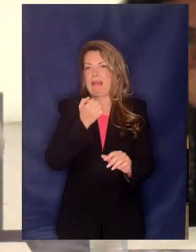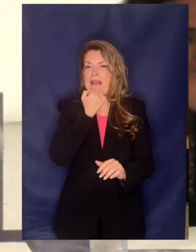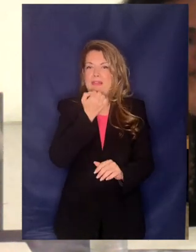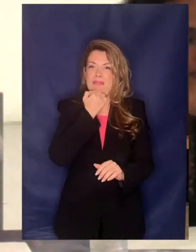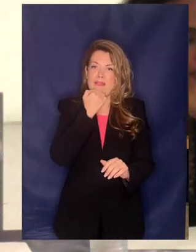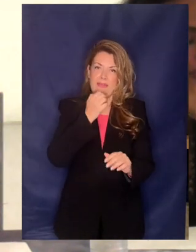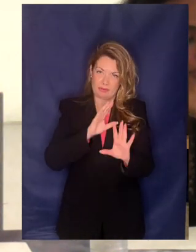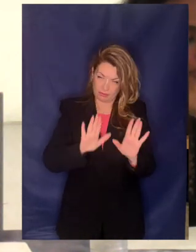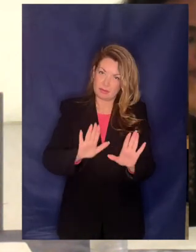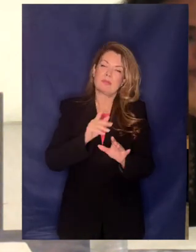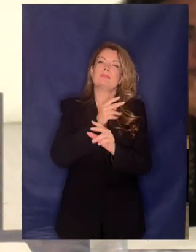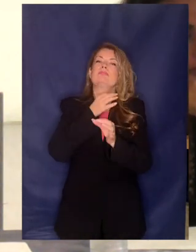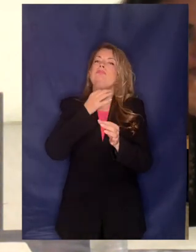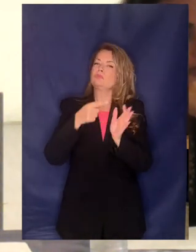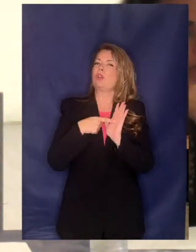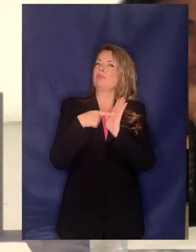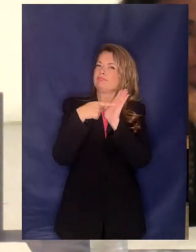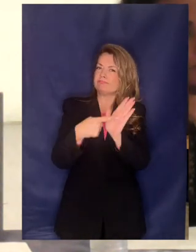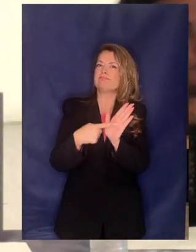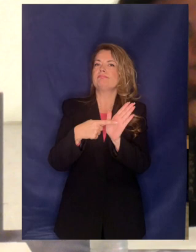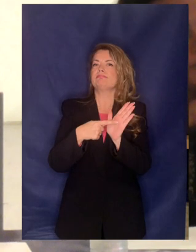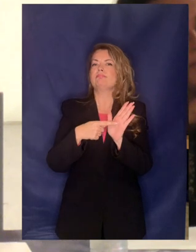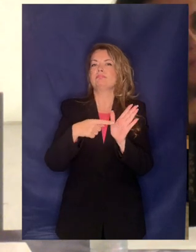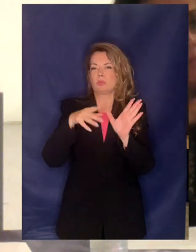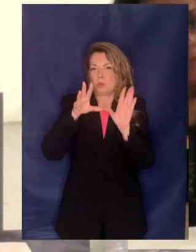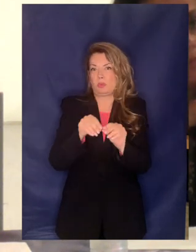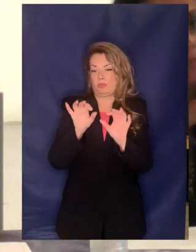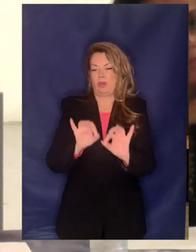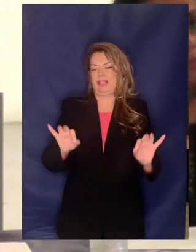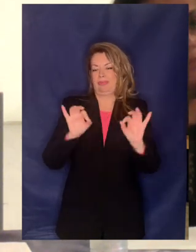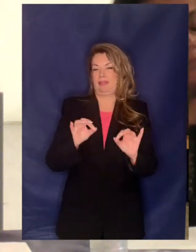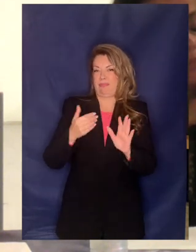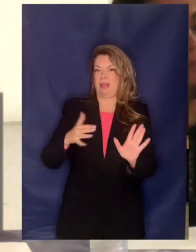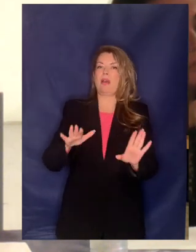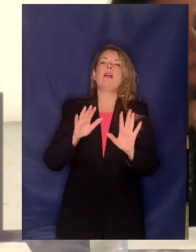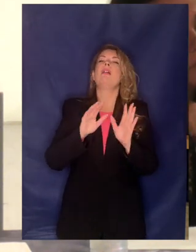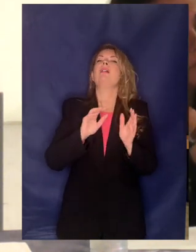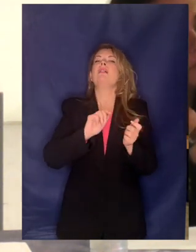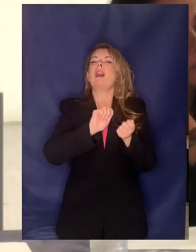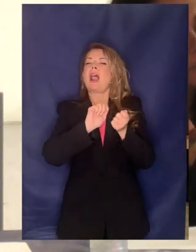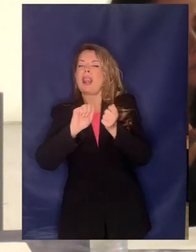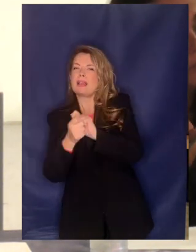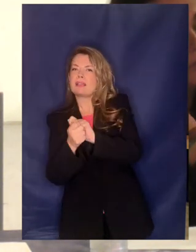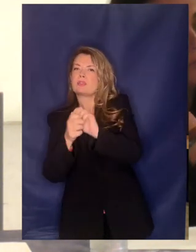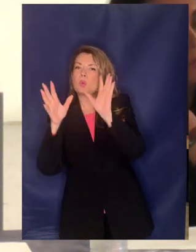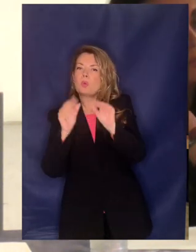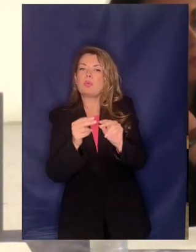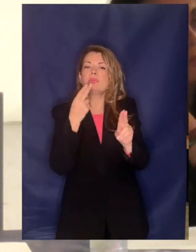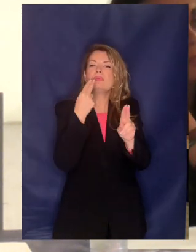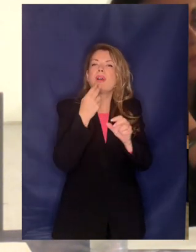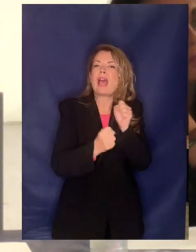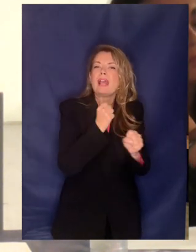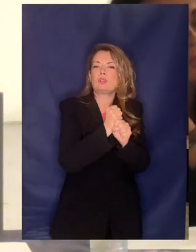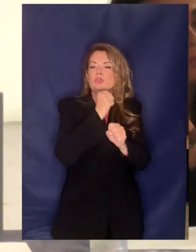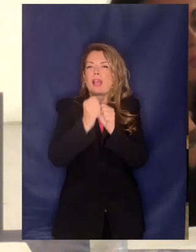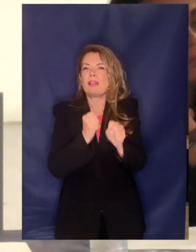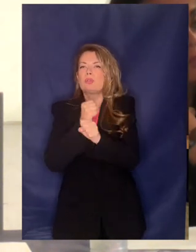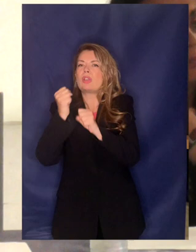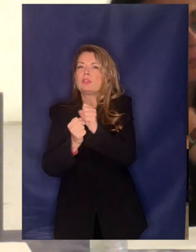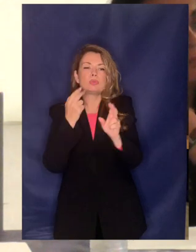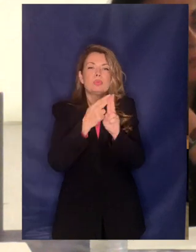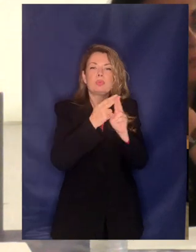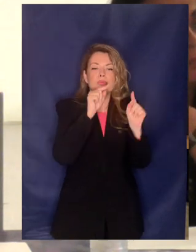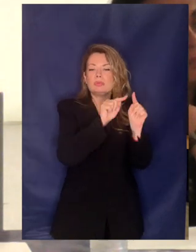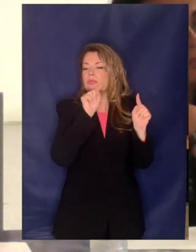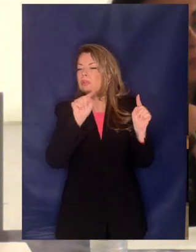Έχουμε ετοιμάσει μια παρουσίαση η οποία θα δείχνει τις μεταβολές τις σημαντικές στα σημαντικά έτη που γίνανε κάποιες μεταβολές